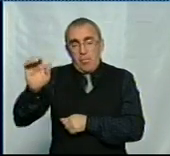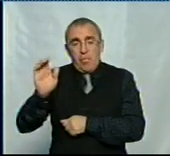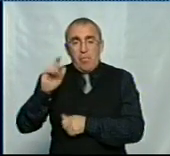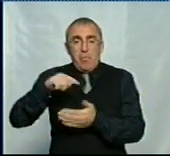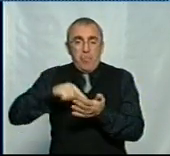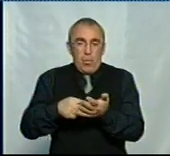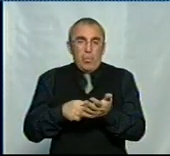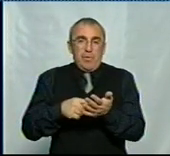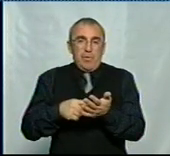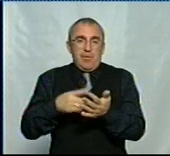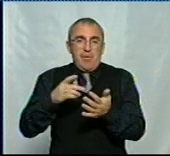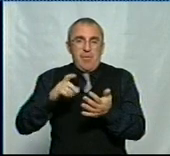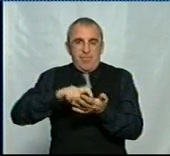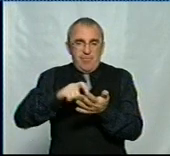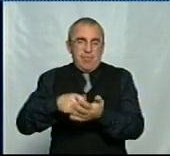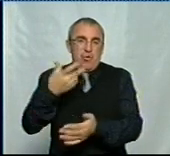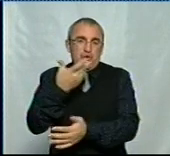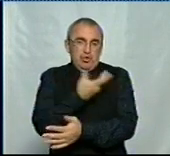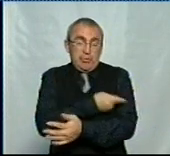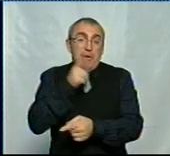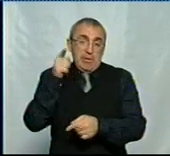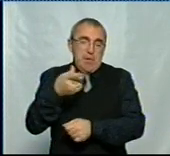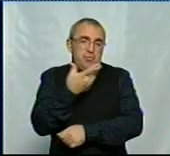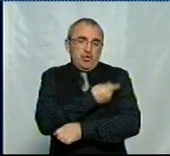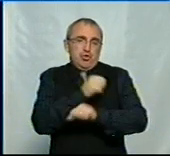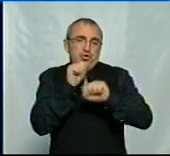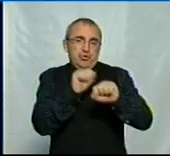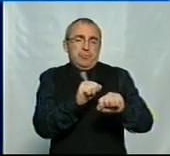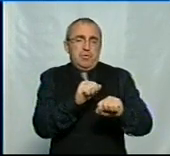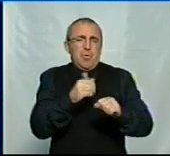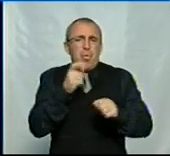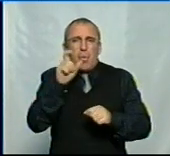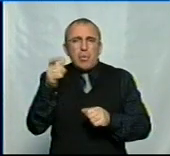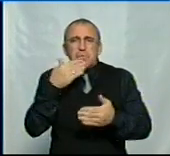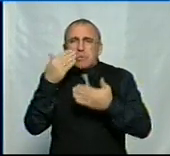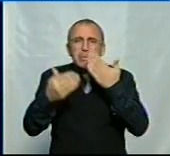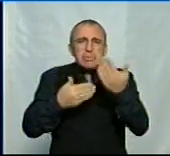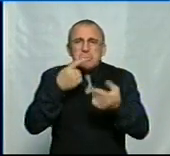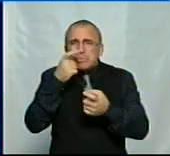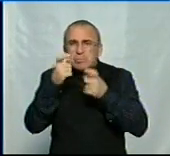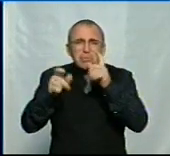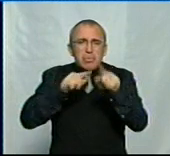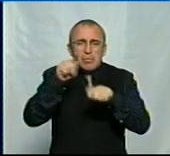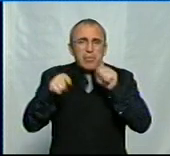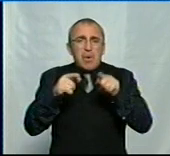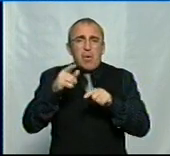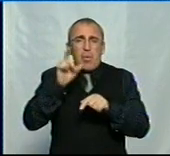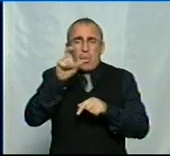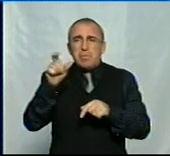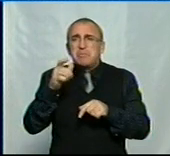пункт профілактичних щеплень, і там вже вас щеплять. Особливо допитливі громадяни, часто, коли ми говорили про грип,